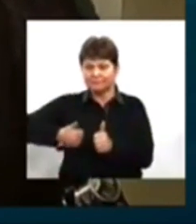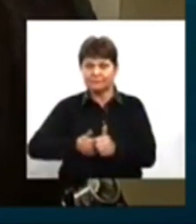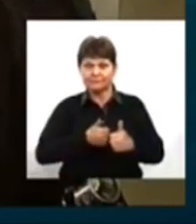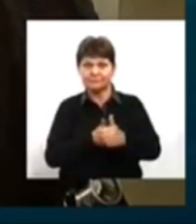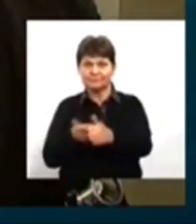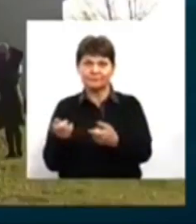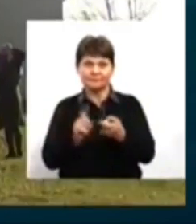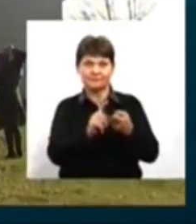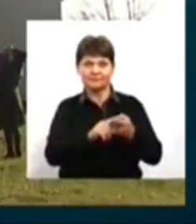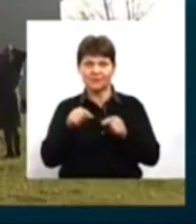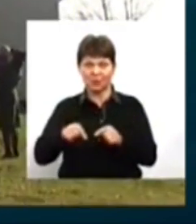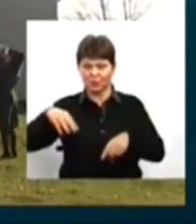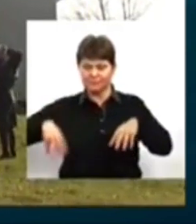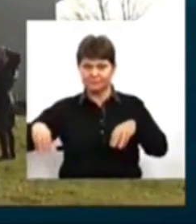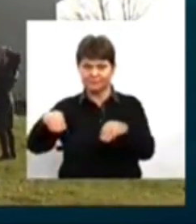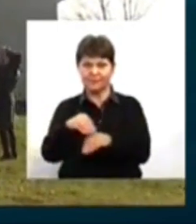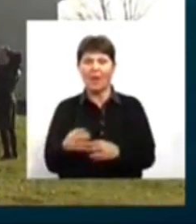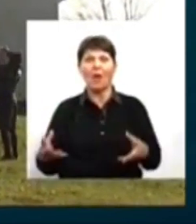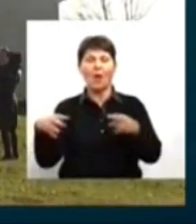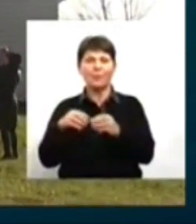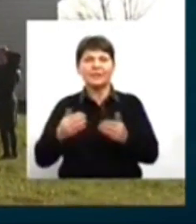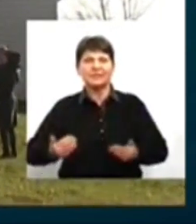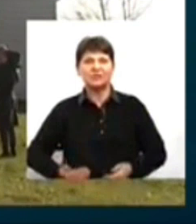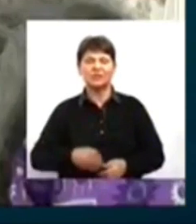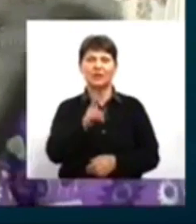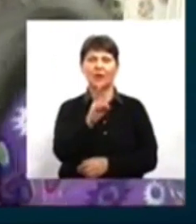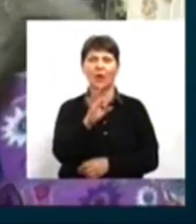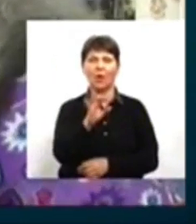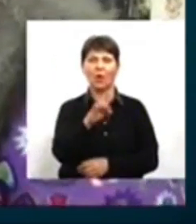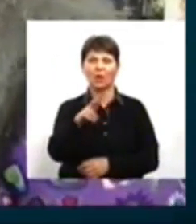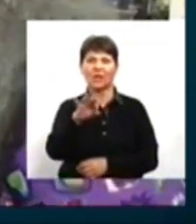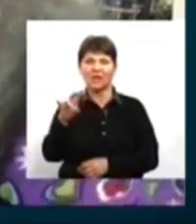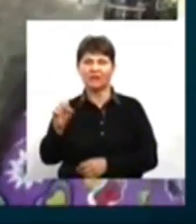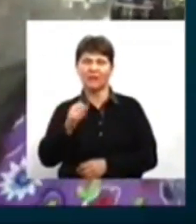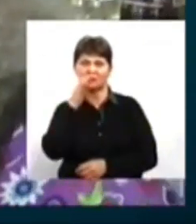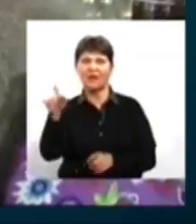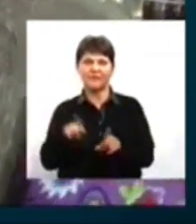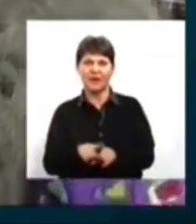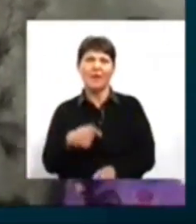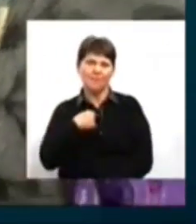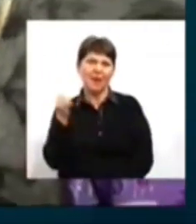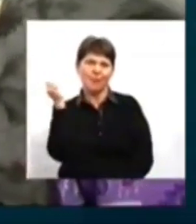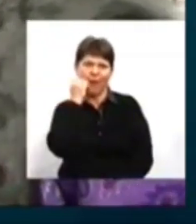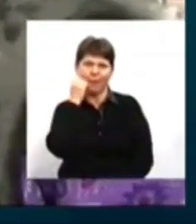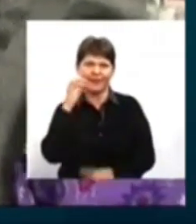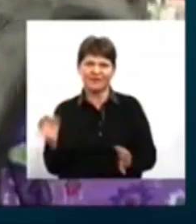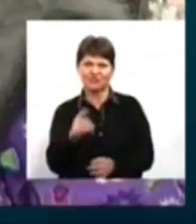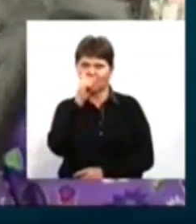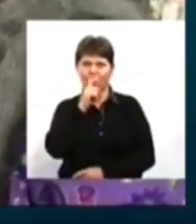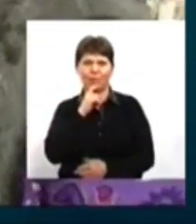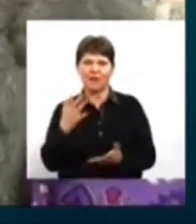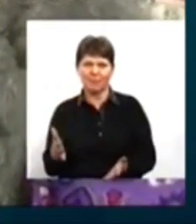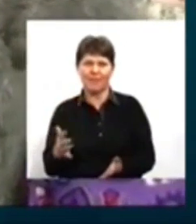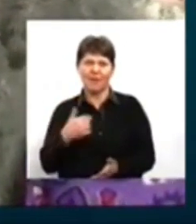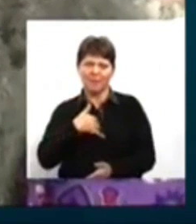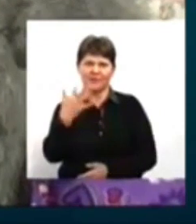села тут прилеглі. Про об'єднання жителі Корделівки говорять так. Ми баби, ми нічого не понімаємо. Мені вже 80 років, мені третай